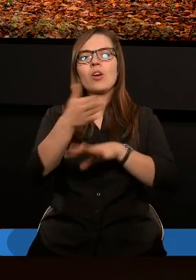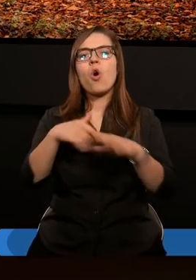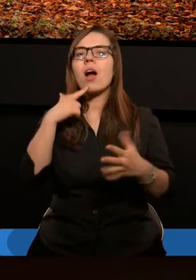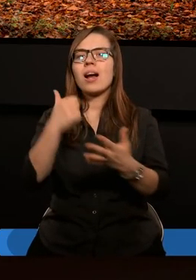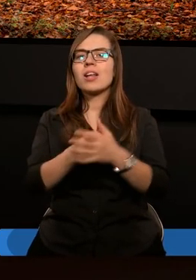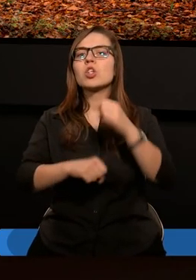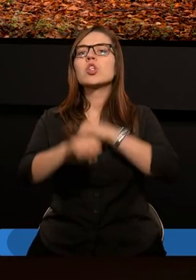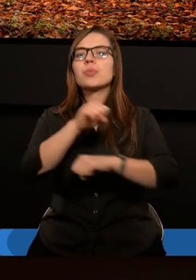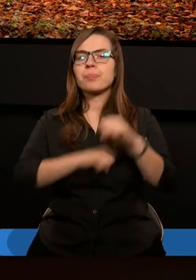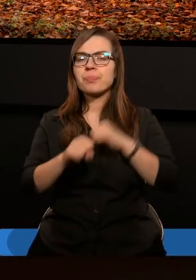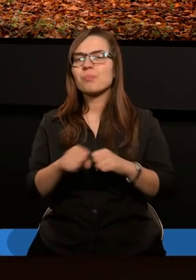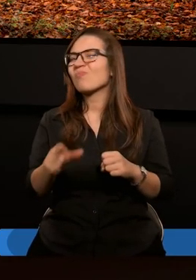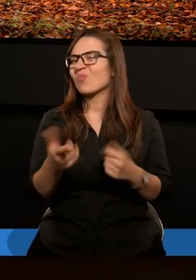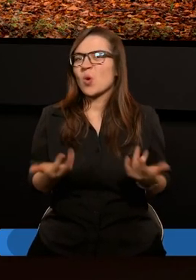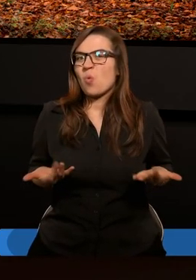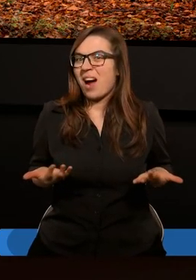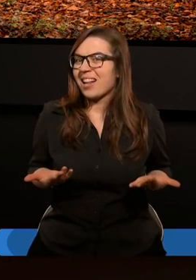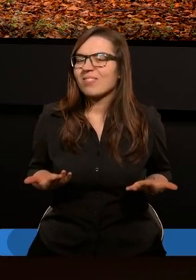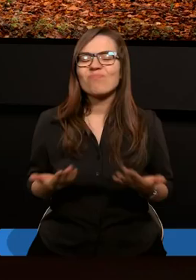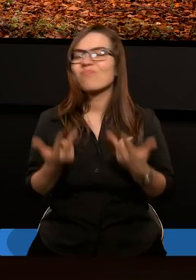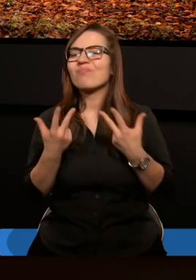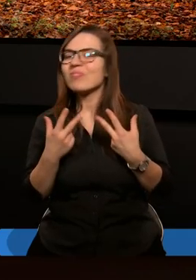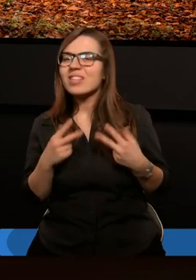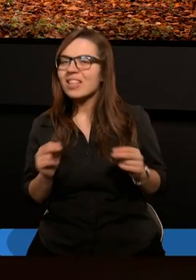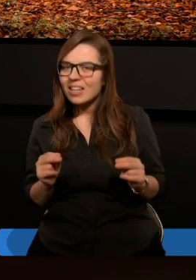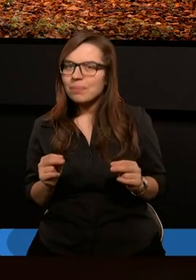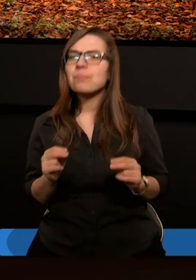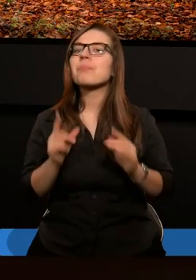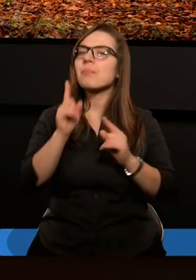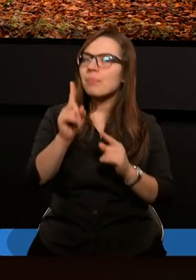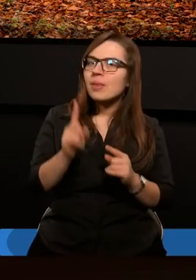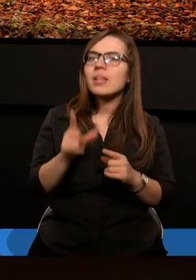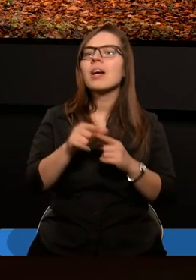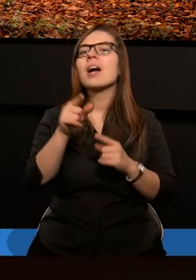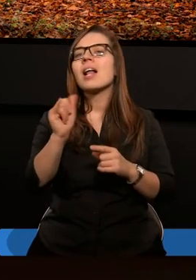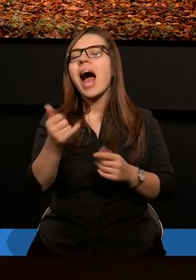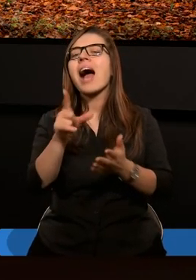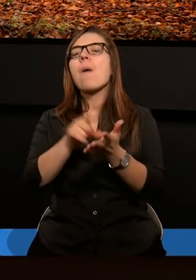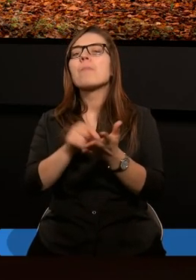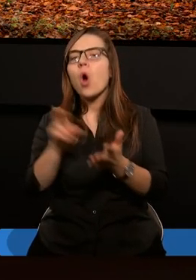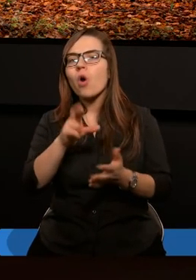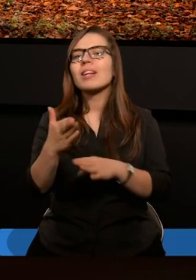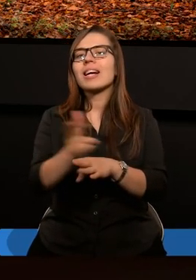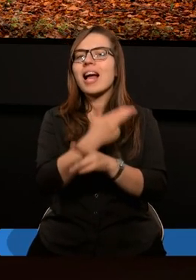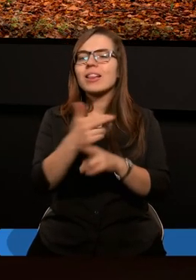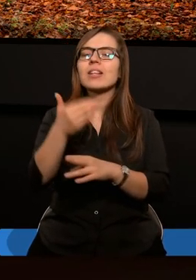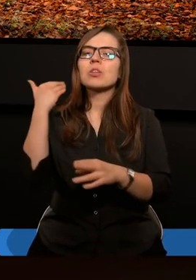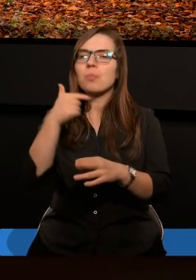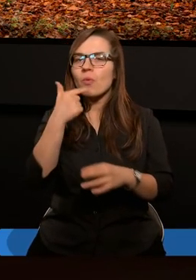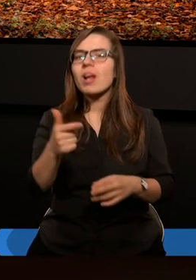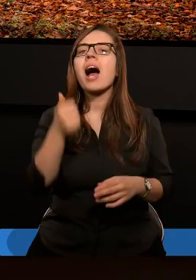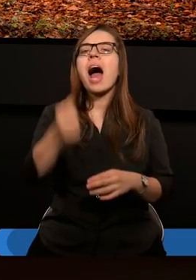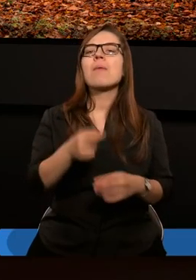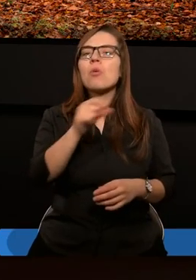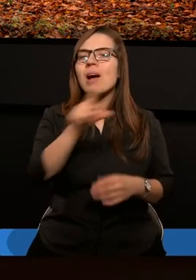listu do Rzymian. Nie są to łatwe rozważania. Nawet apostoł Piotr powiedział kiedyś, że u